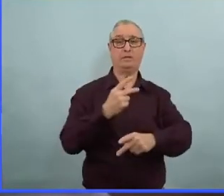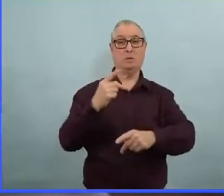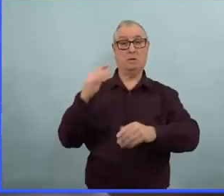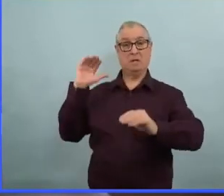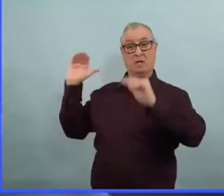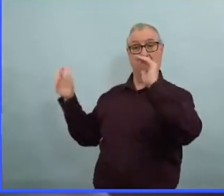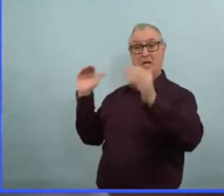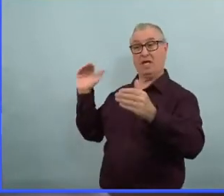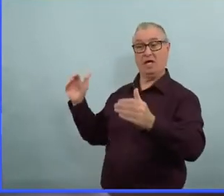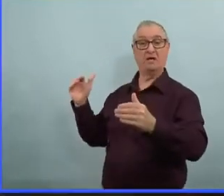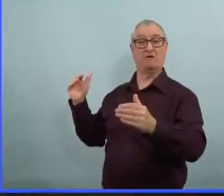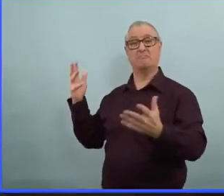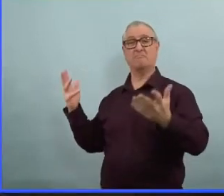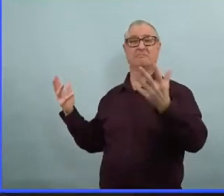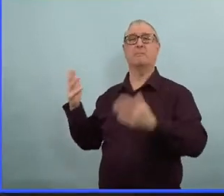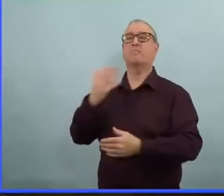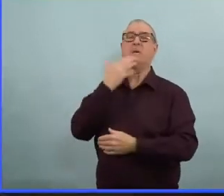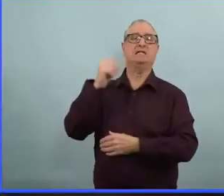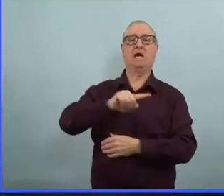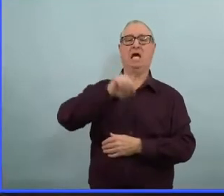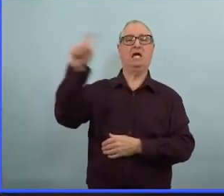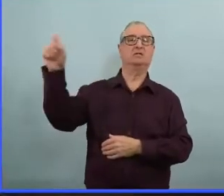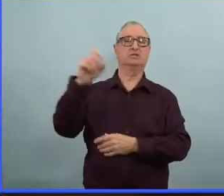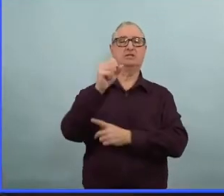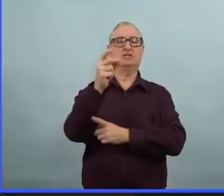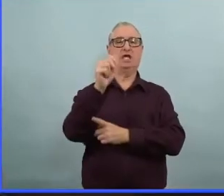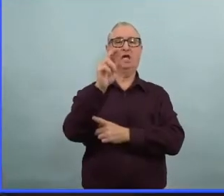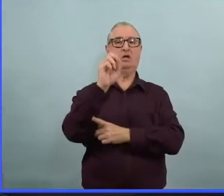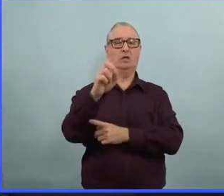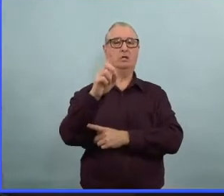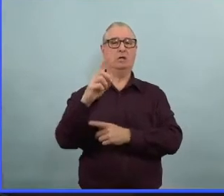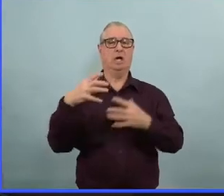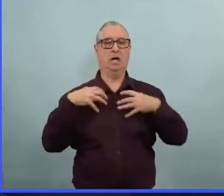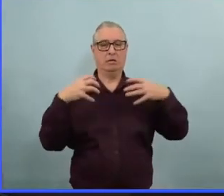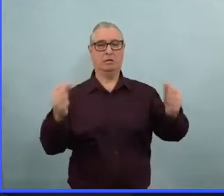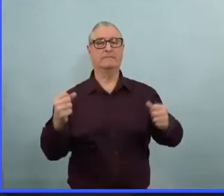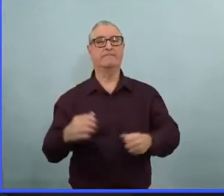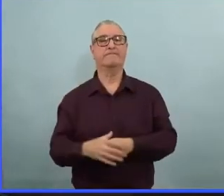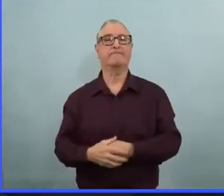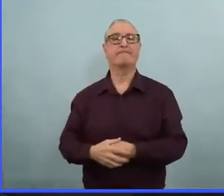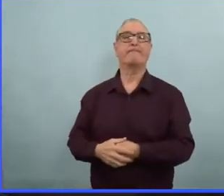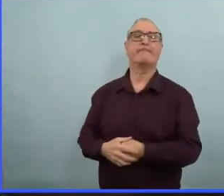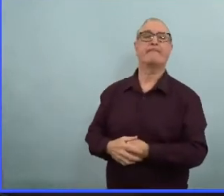mais je vais permettre à Soins communs de répondre plus spécifiquement à votre question. Merci.